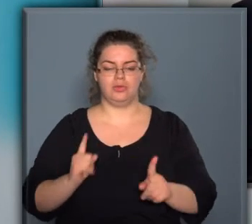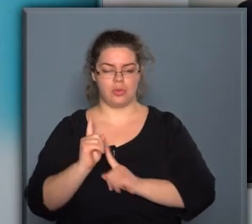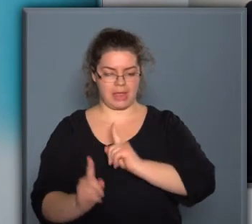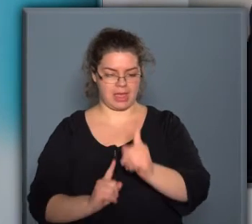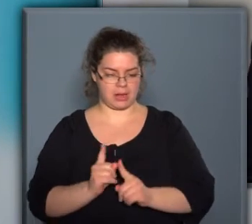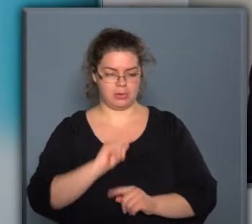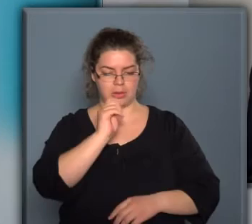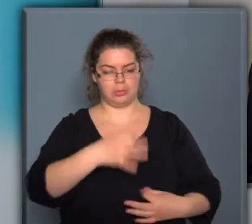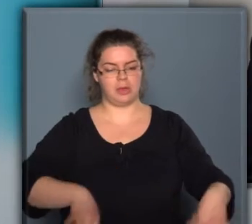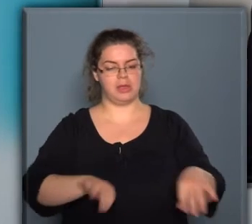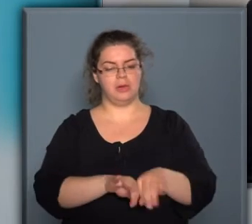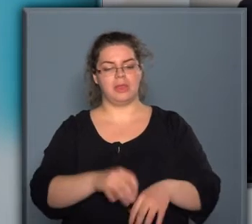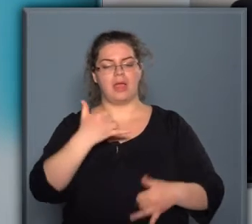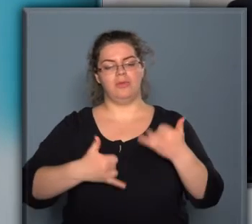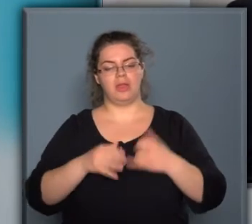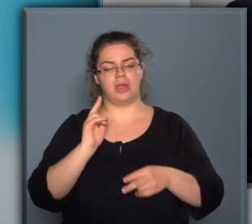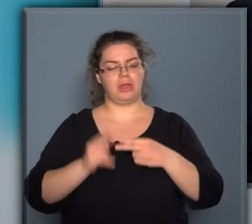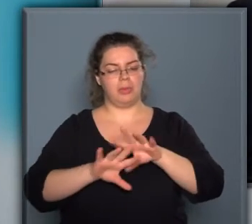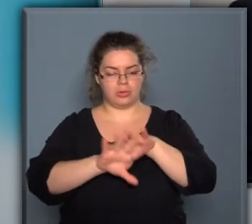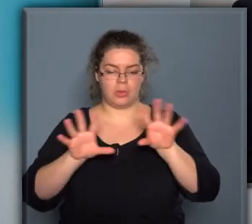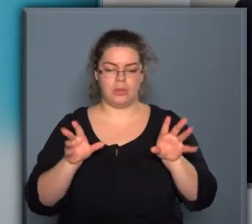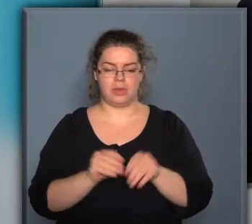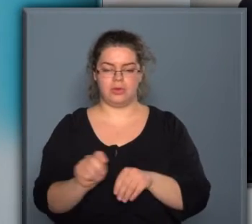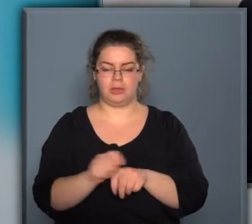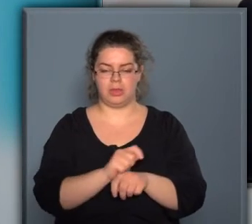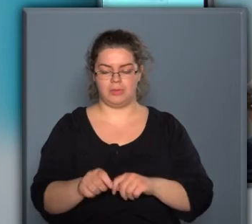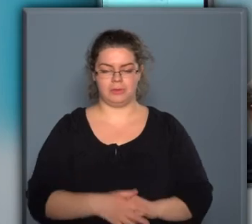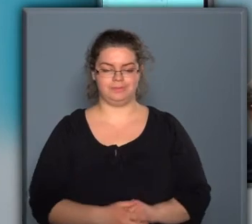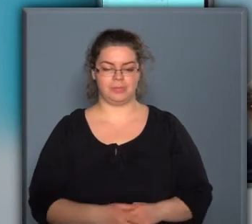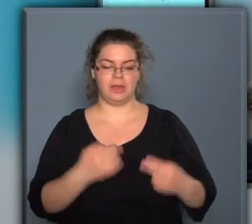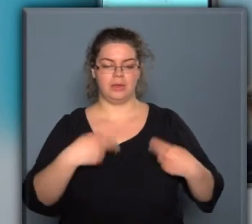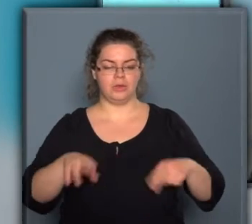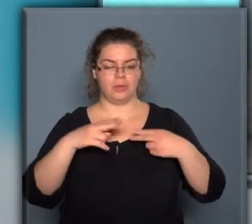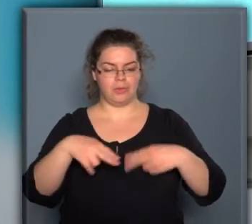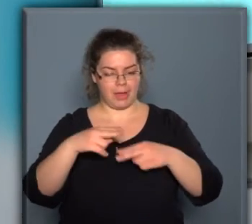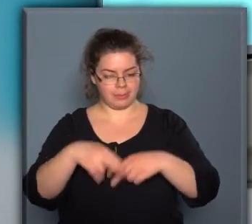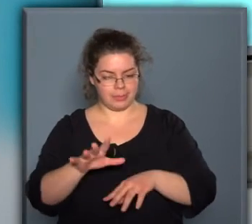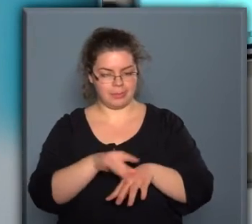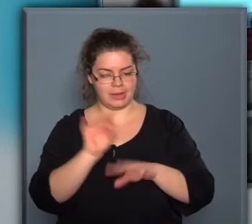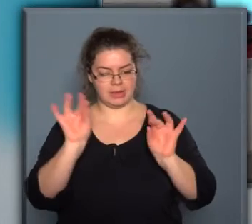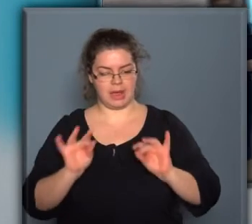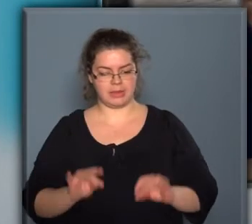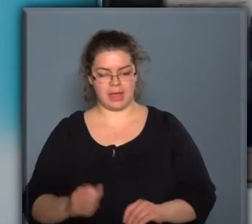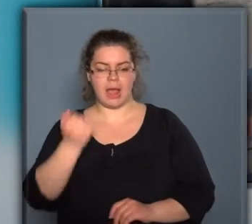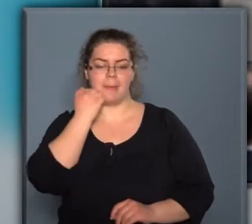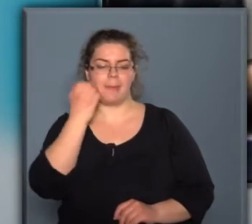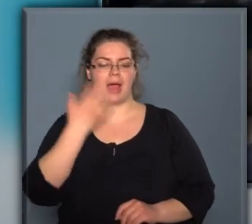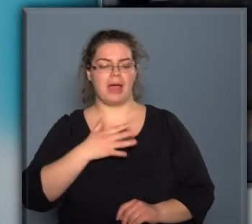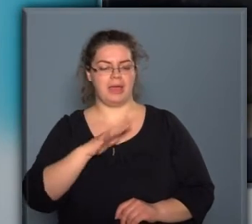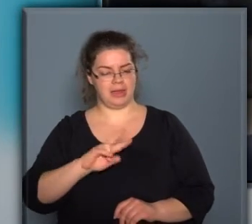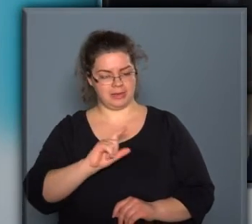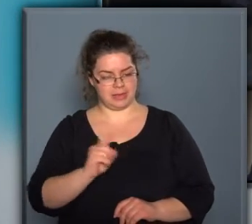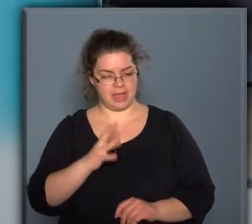hozzájáruljanak ahhoz, hogy Magyarország versenyképessége összességében jahuljon. Egy további mintagyár a Székesfehérvári Máher